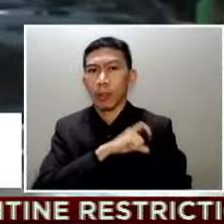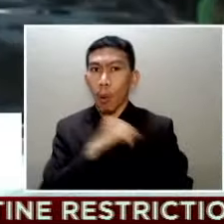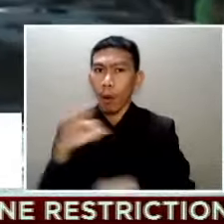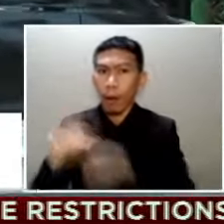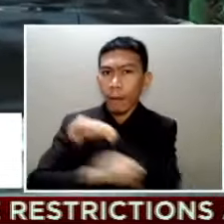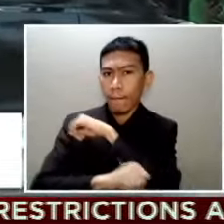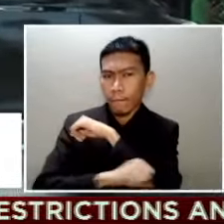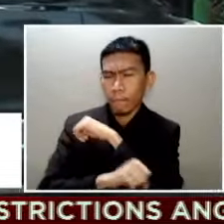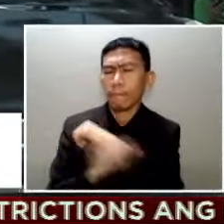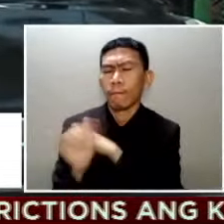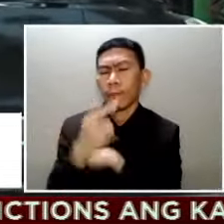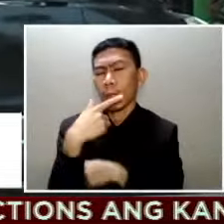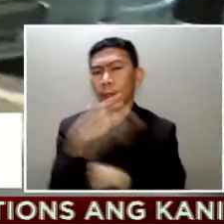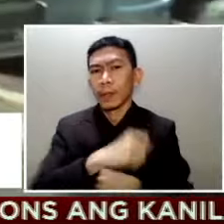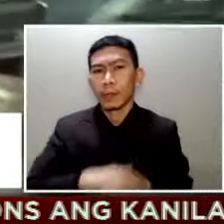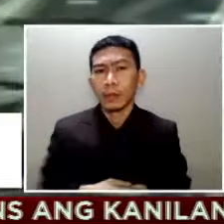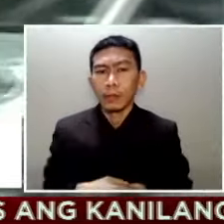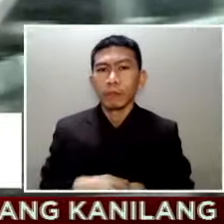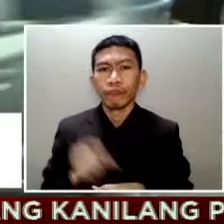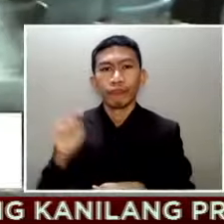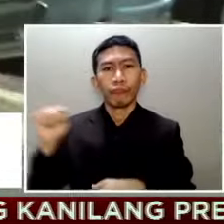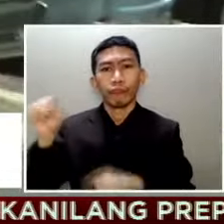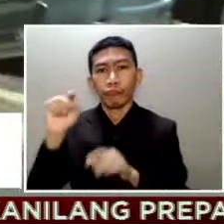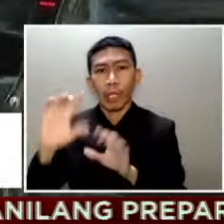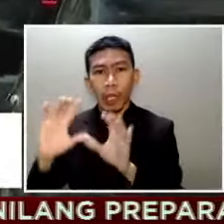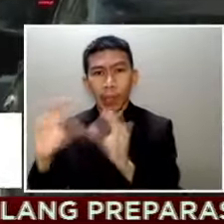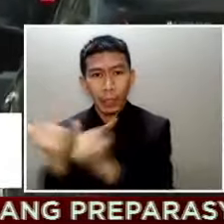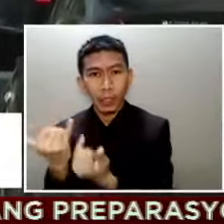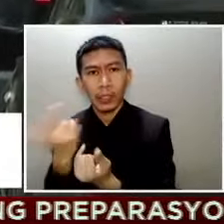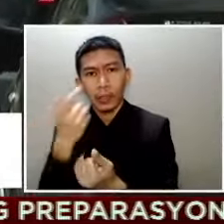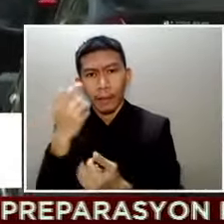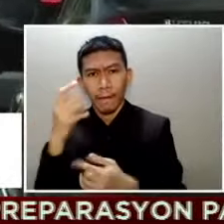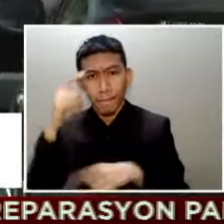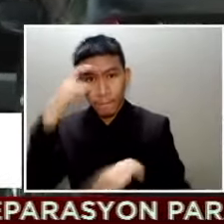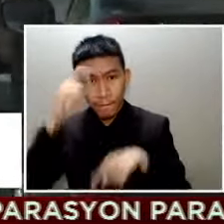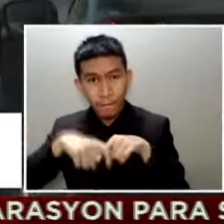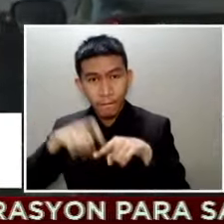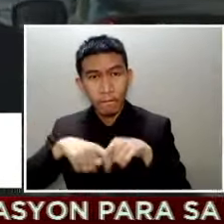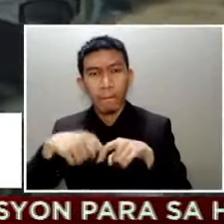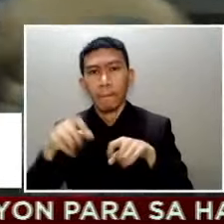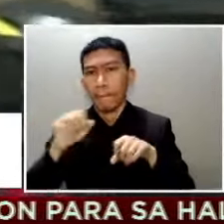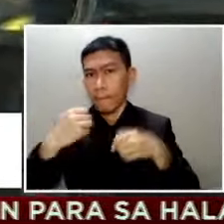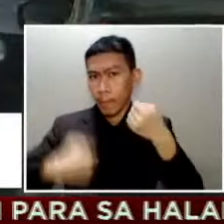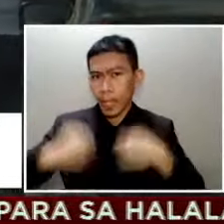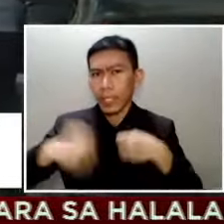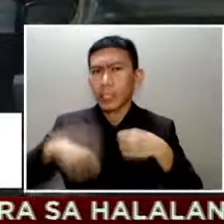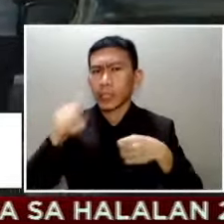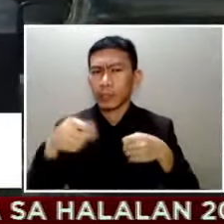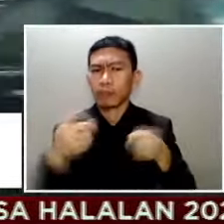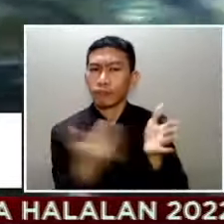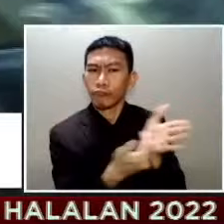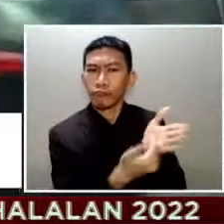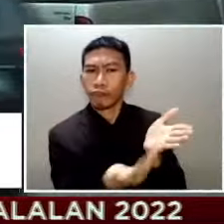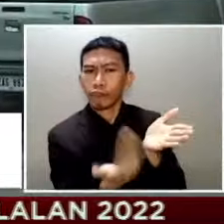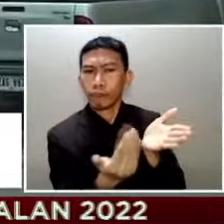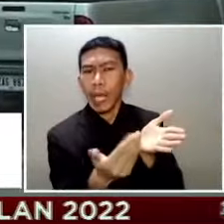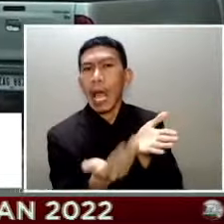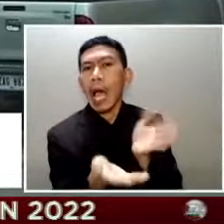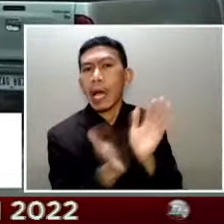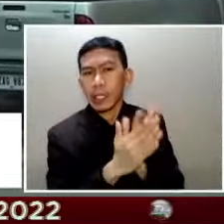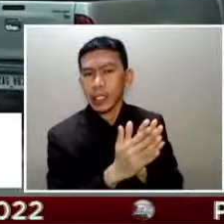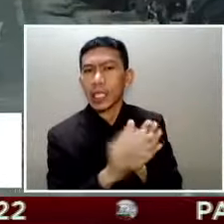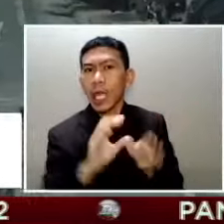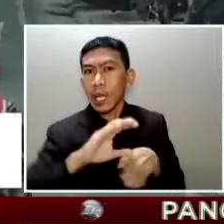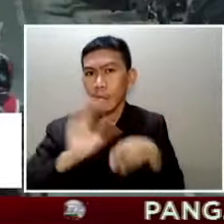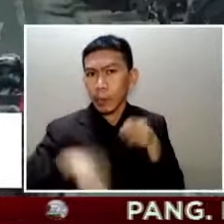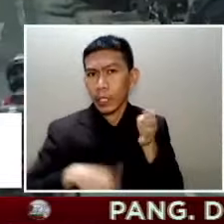sasakyan siguraduhin kumpleto ang papeles ng umaarkila para madaling matuntun kung sakaling gamitin ang sasakyan